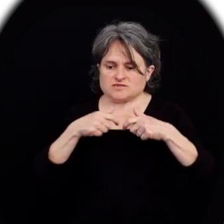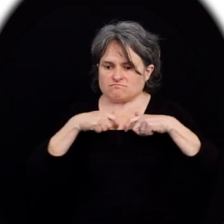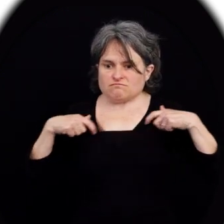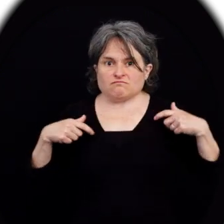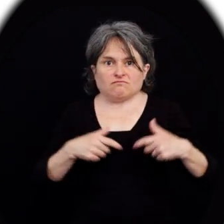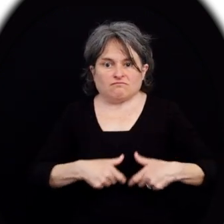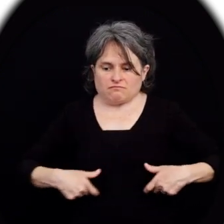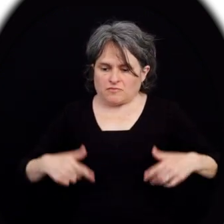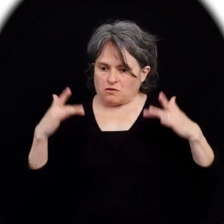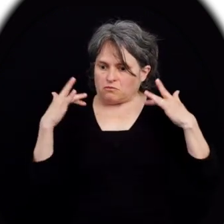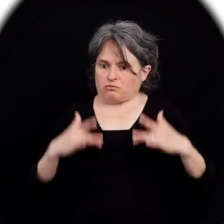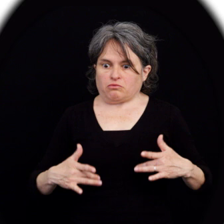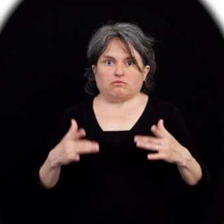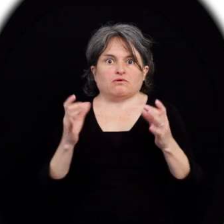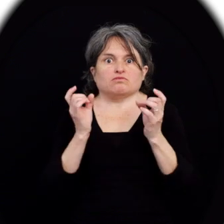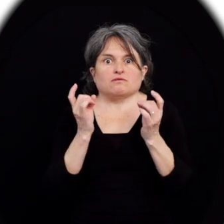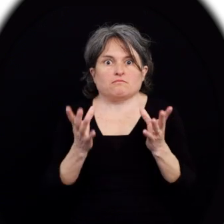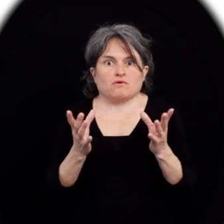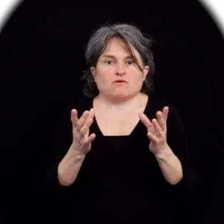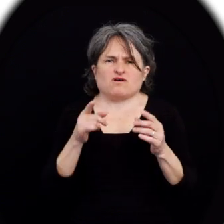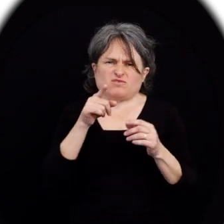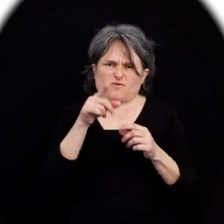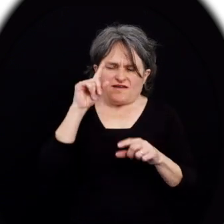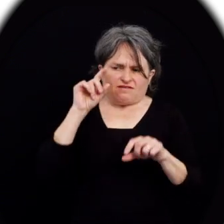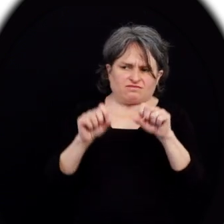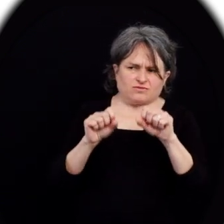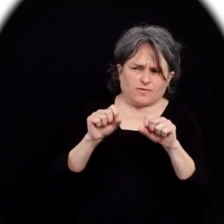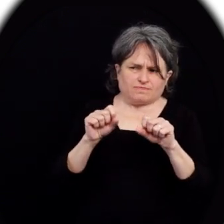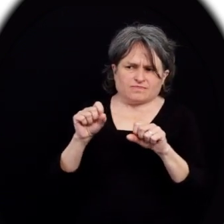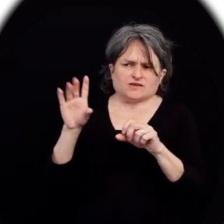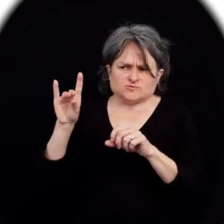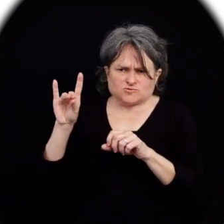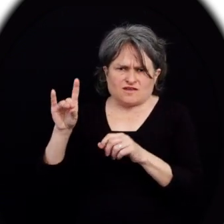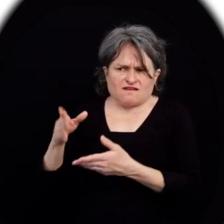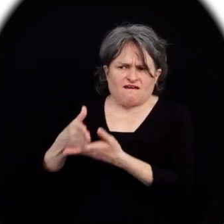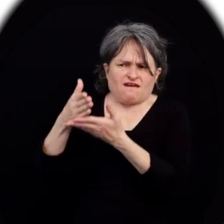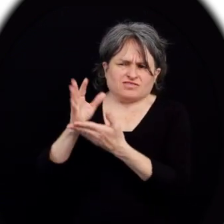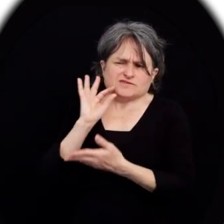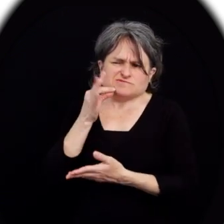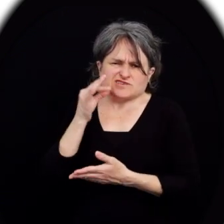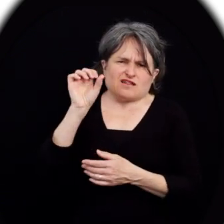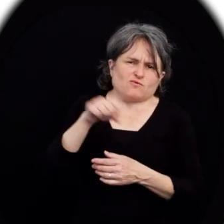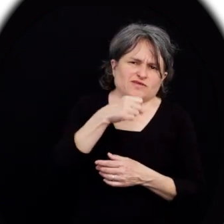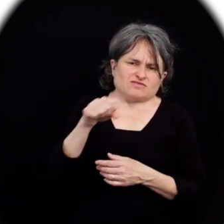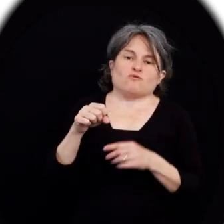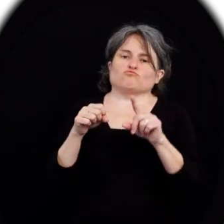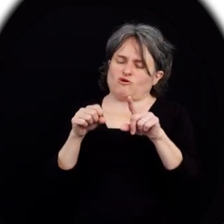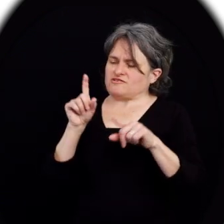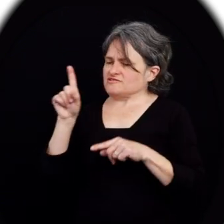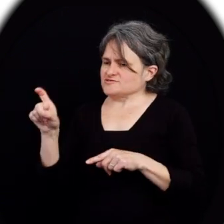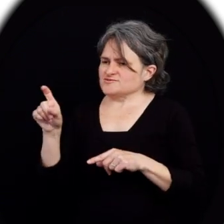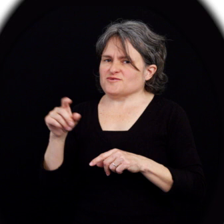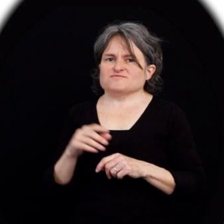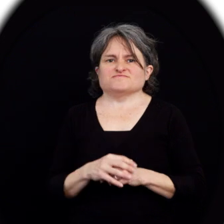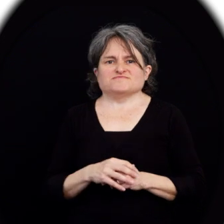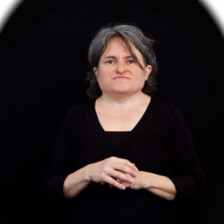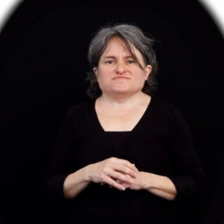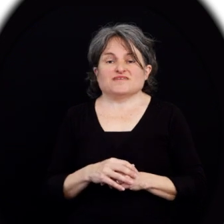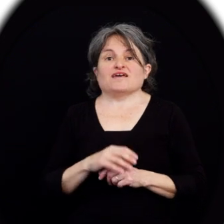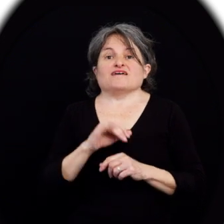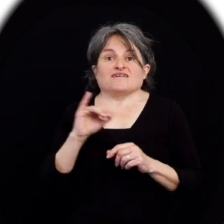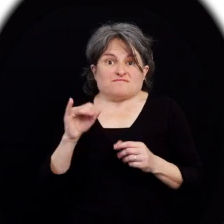circuler aisément. Souvenez-vous que les chiens d'assistance ne portent pas tous un collier ou un harnais spécial. En cas de doute,